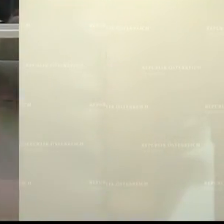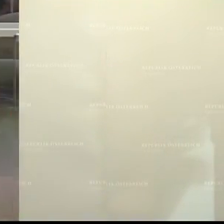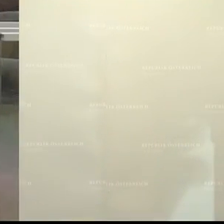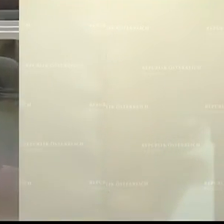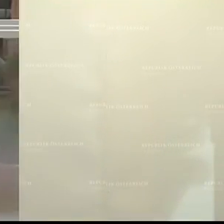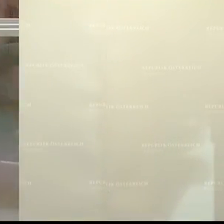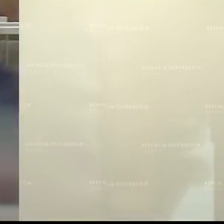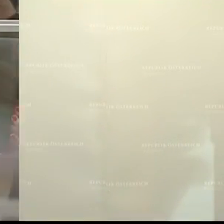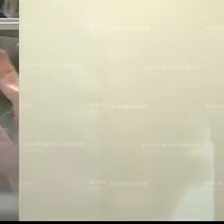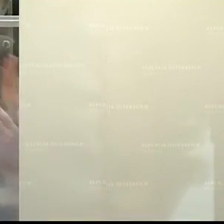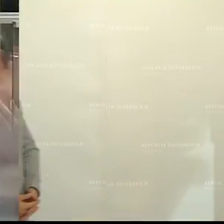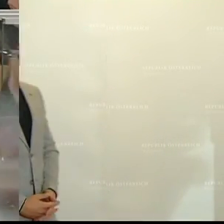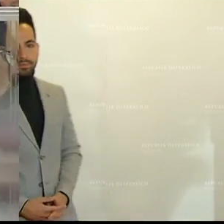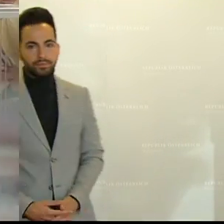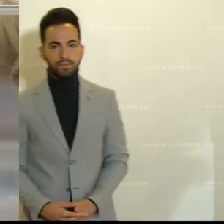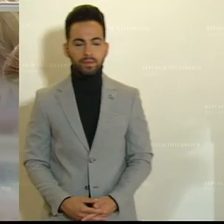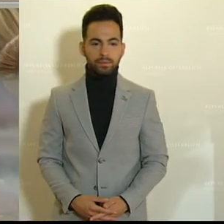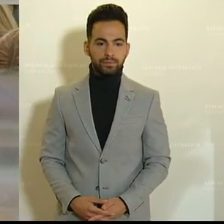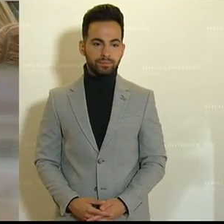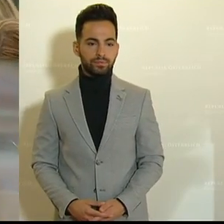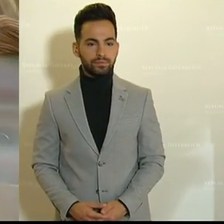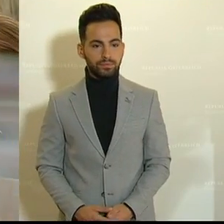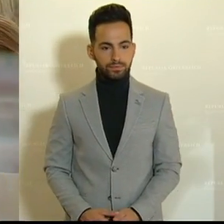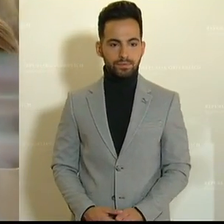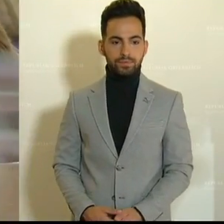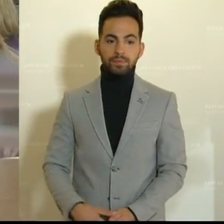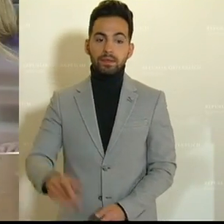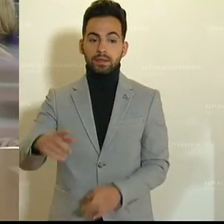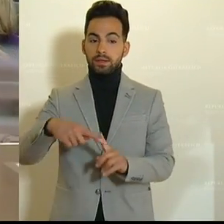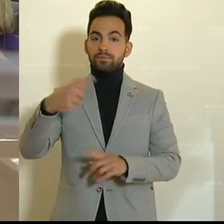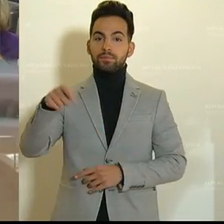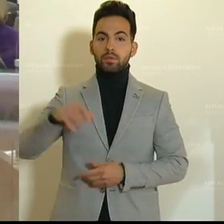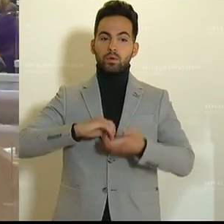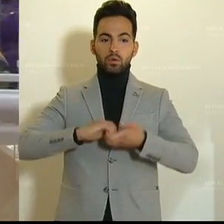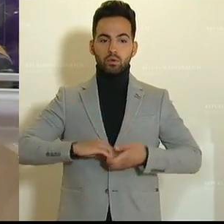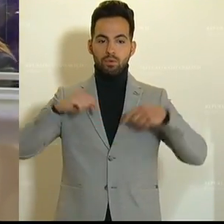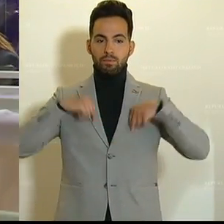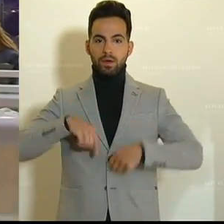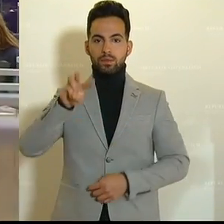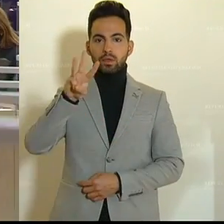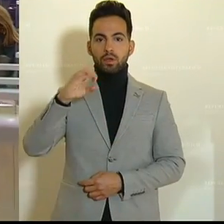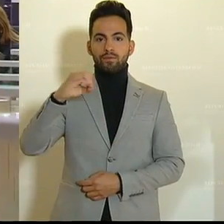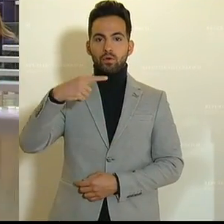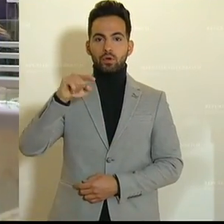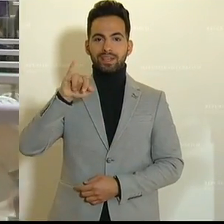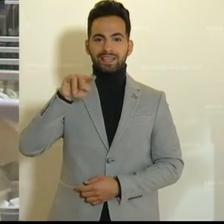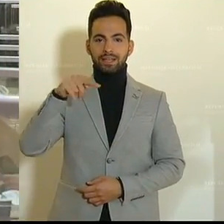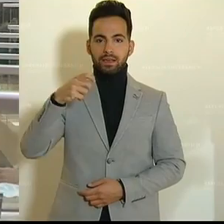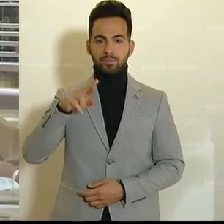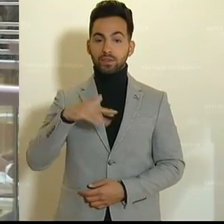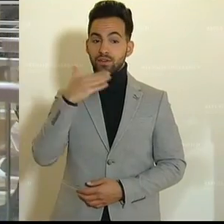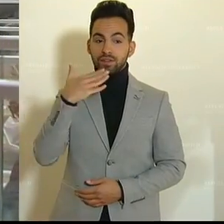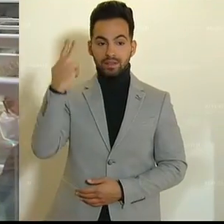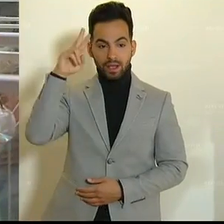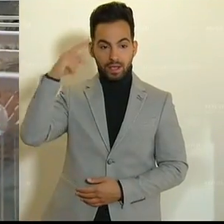Der Budgetpolitik fehlt die Vorausschau und Voraussicht. Das Budget zeigt nur Ansätze, die nicht reichen werden. Es braucht einen mutigeren